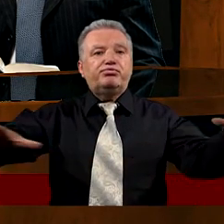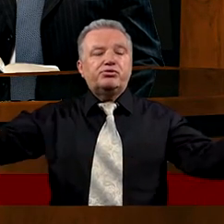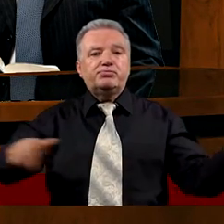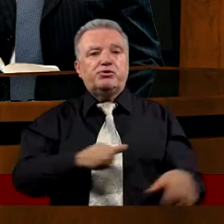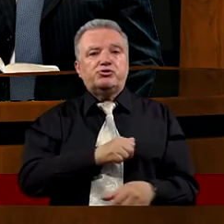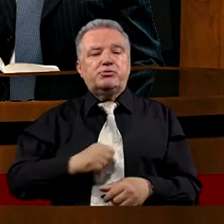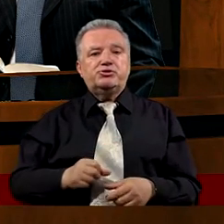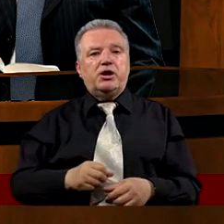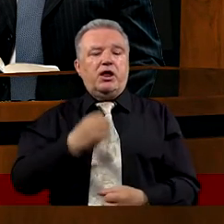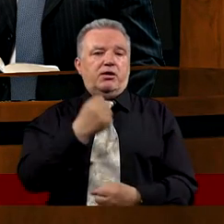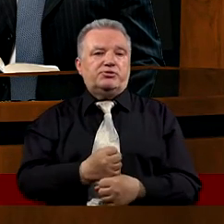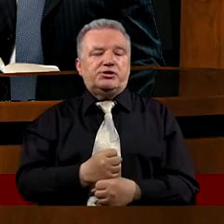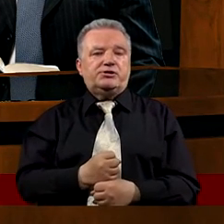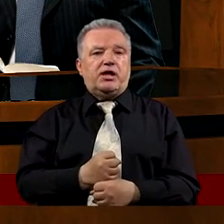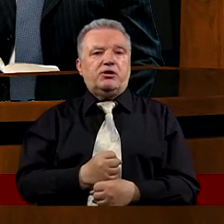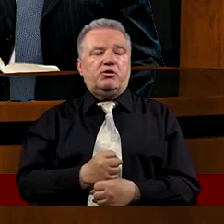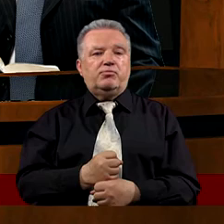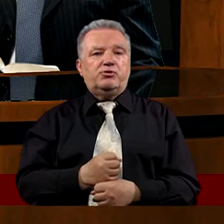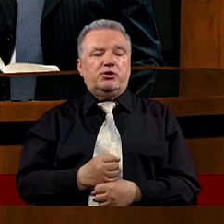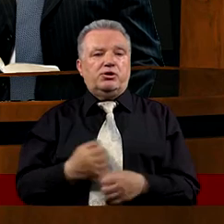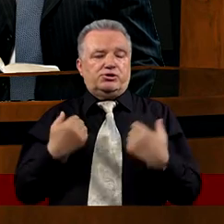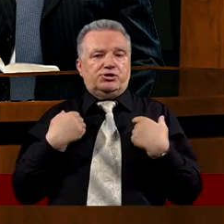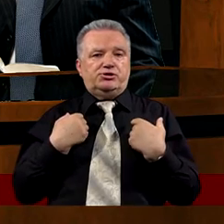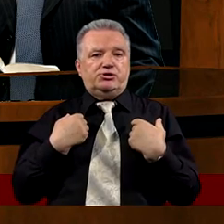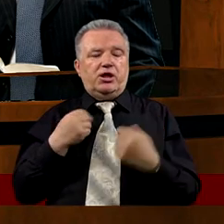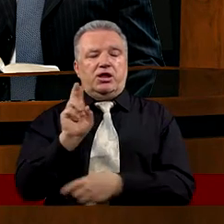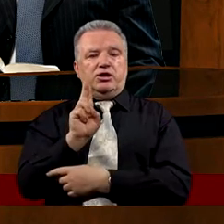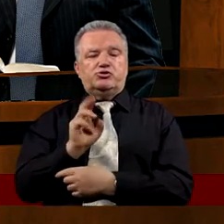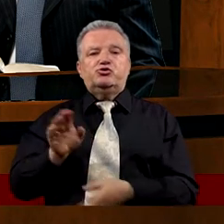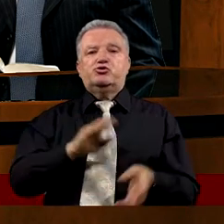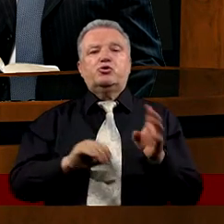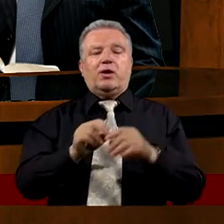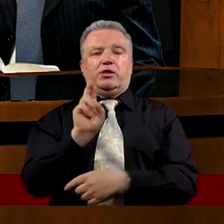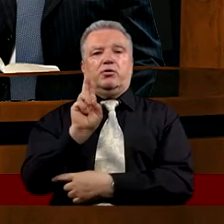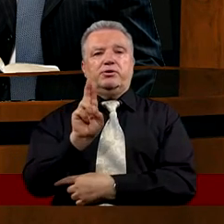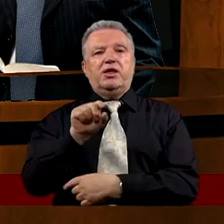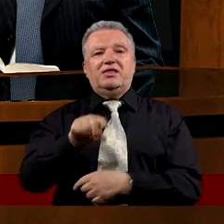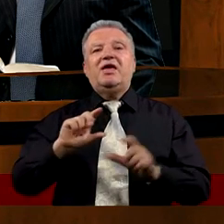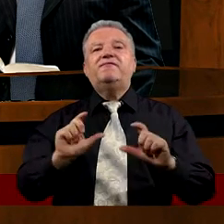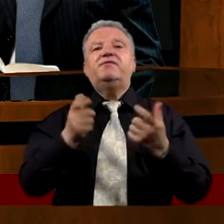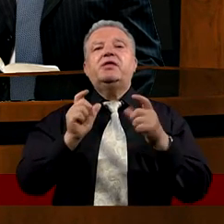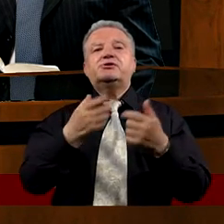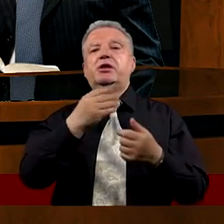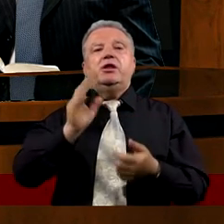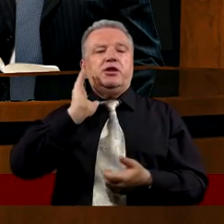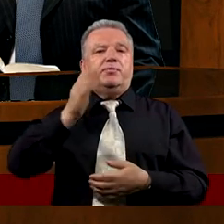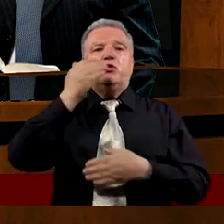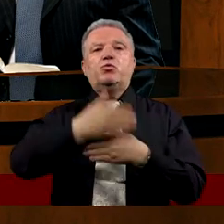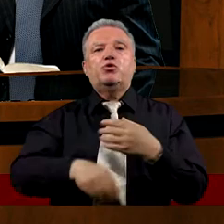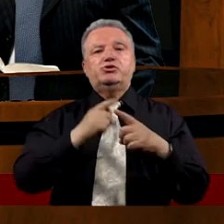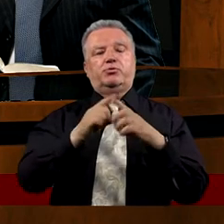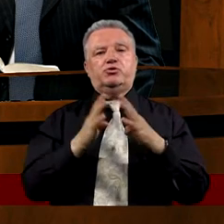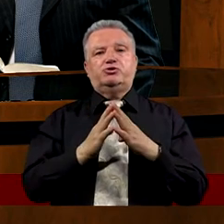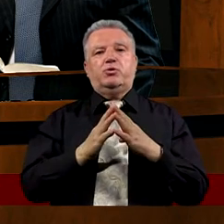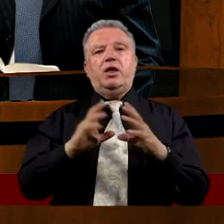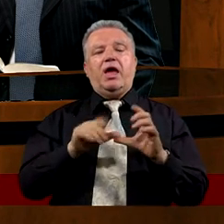Przestanie istnieć? A Chrystus składa pewną obietnicę Że te wydarzenia w Jerozolimie Nie będą końcem